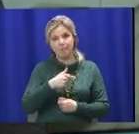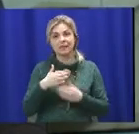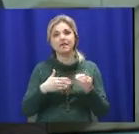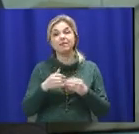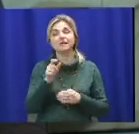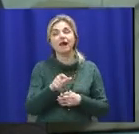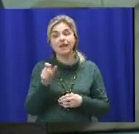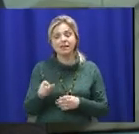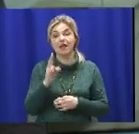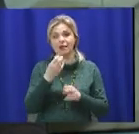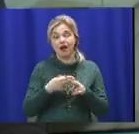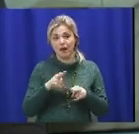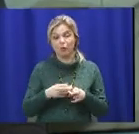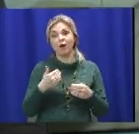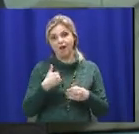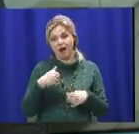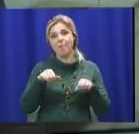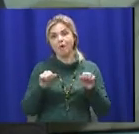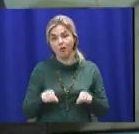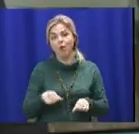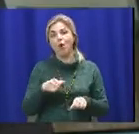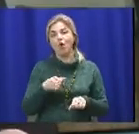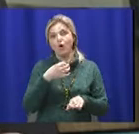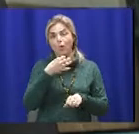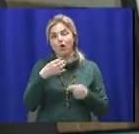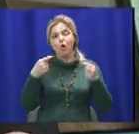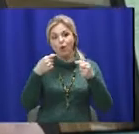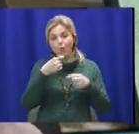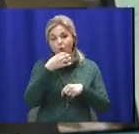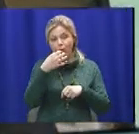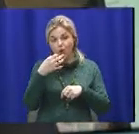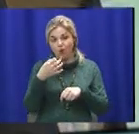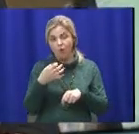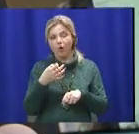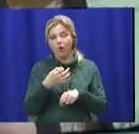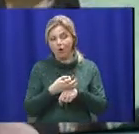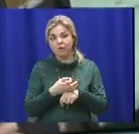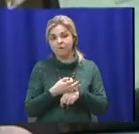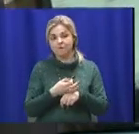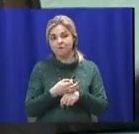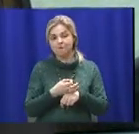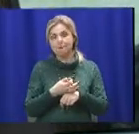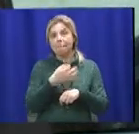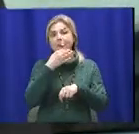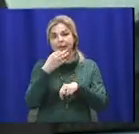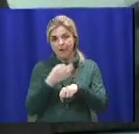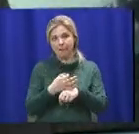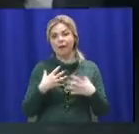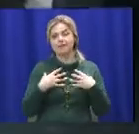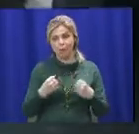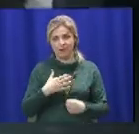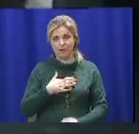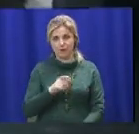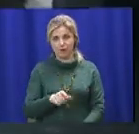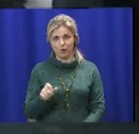принципі, на которых я можу відповідно положити здоров'я наших людей. Добре.